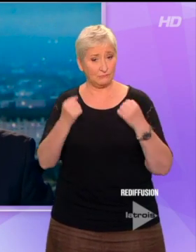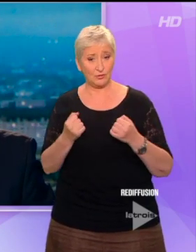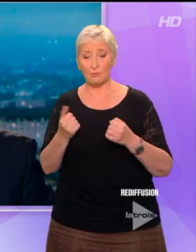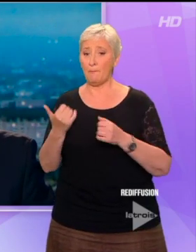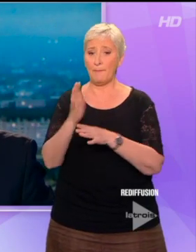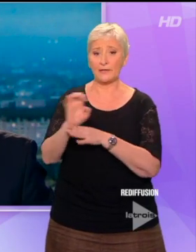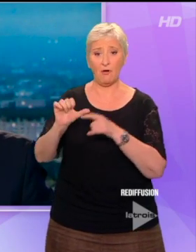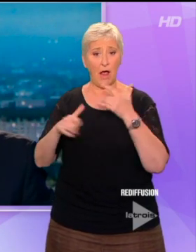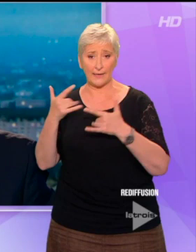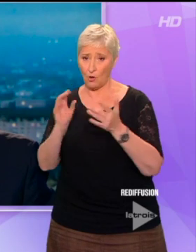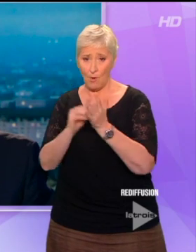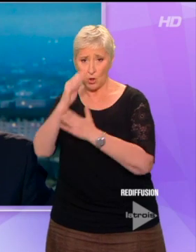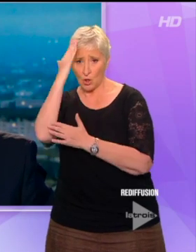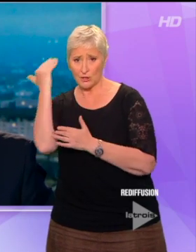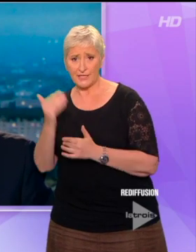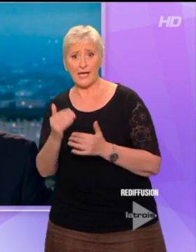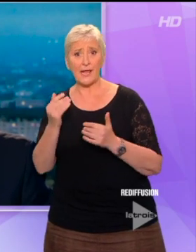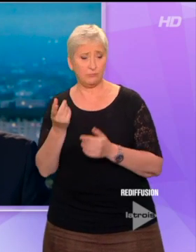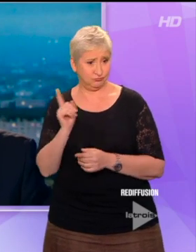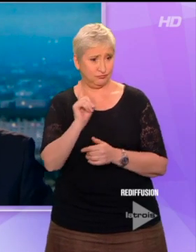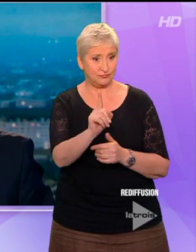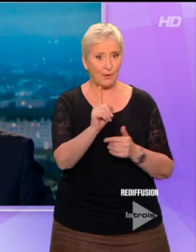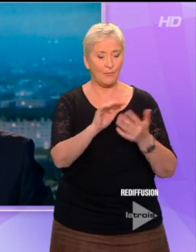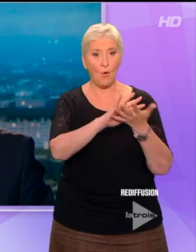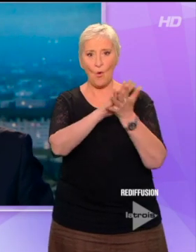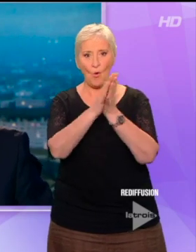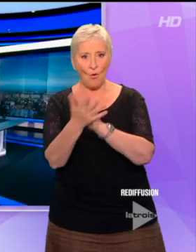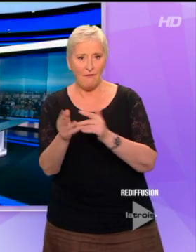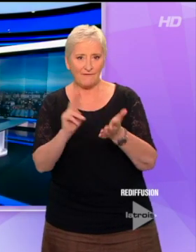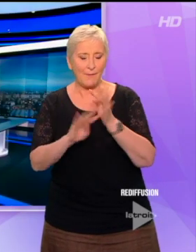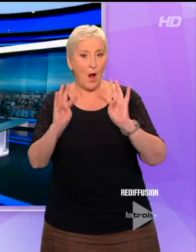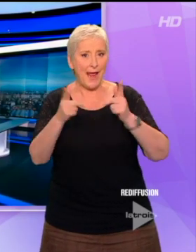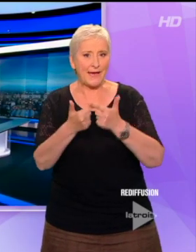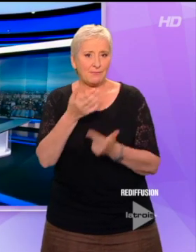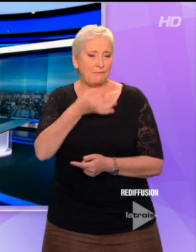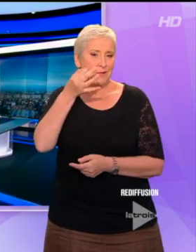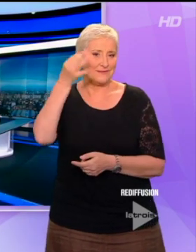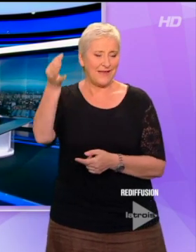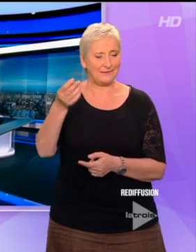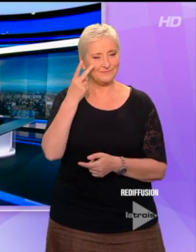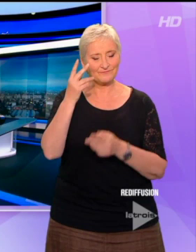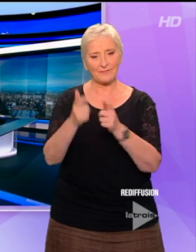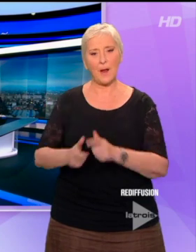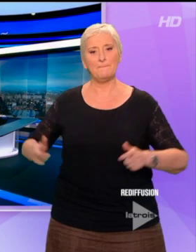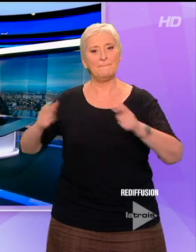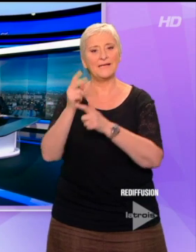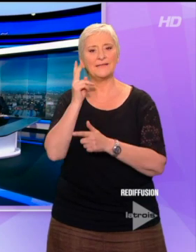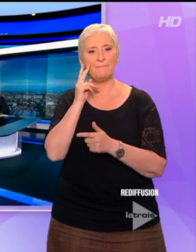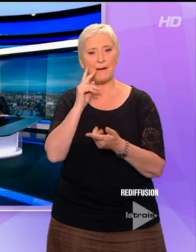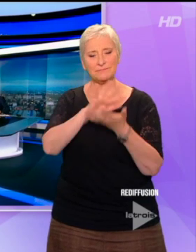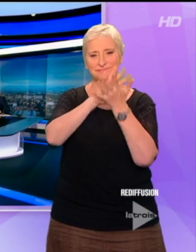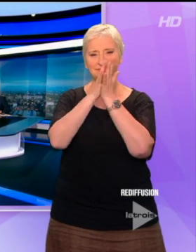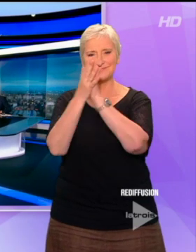encore connus vont peut-être percer et vivre une expérience de théâtre hors normes. Françoise Barré, le Palais des Papes peut devenir parfois le Palais des